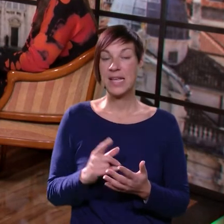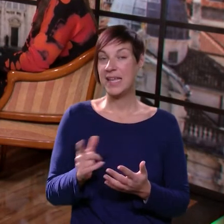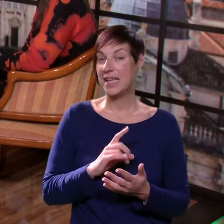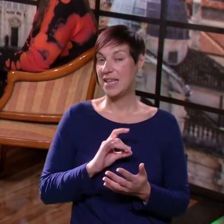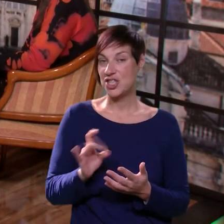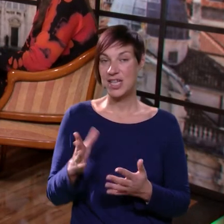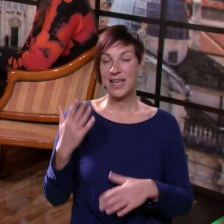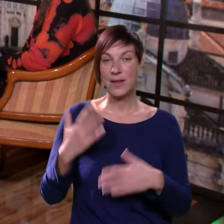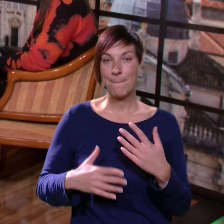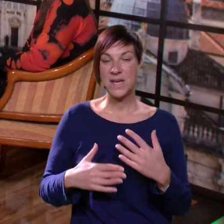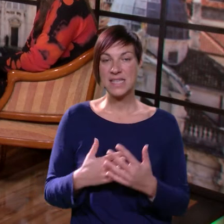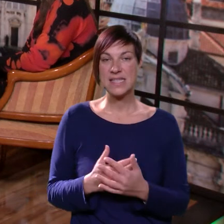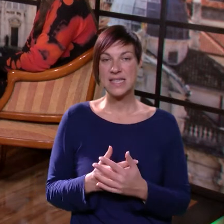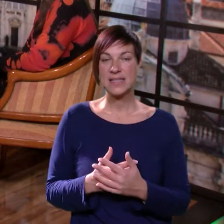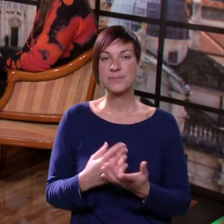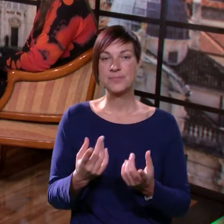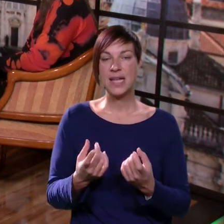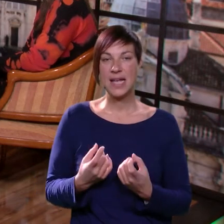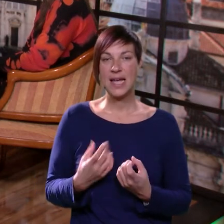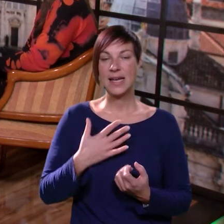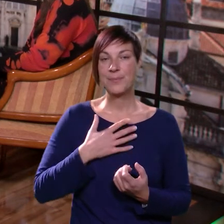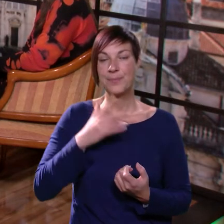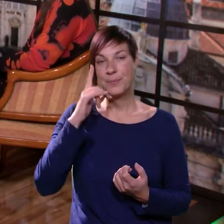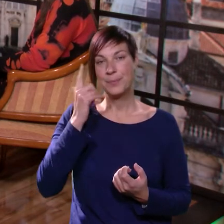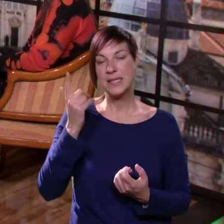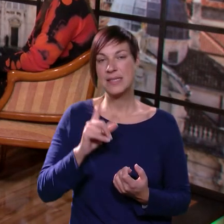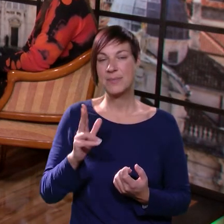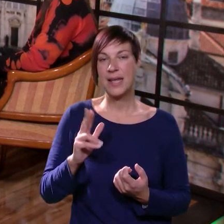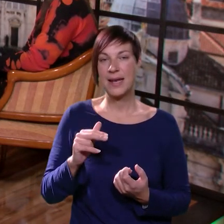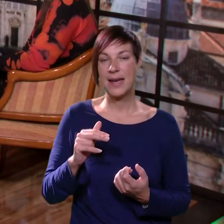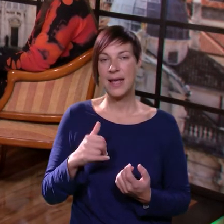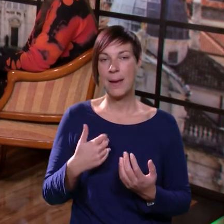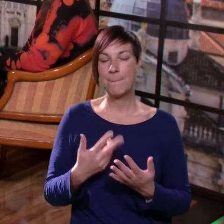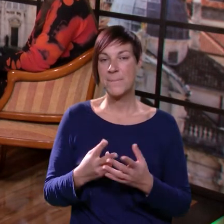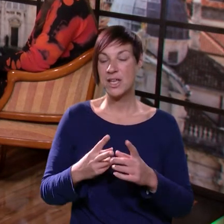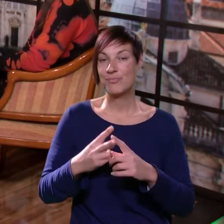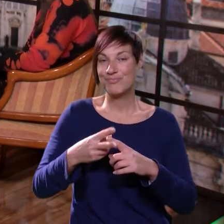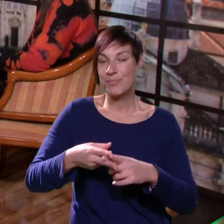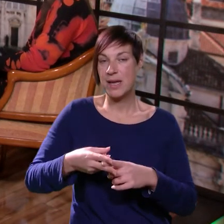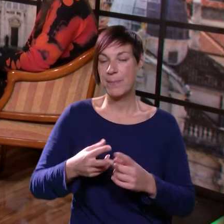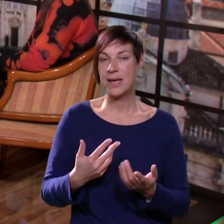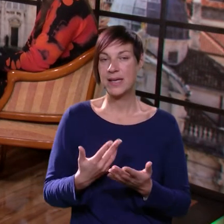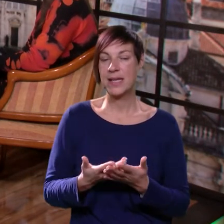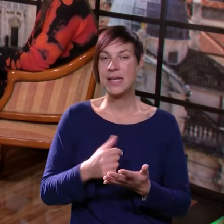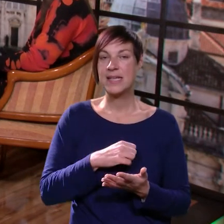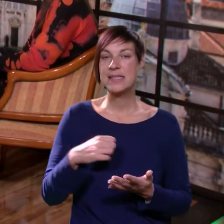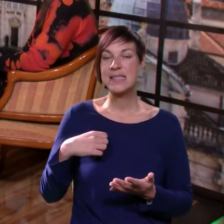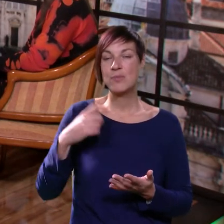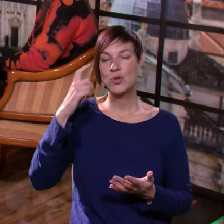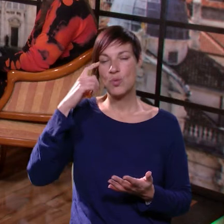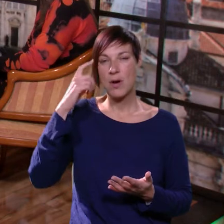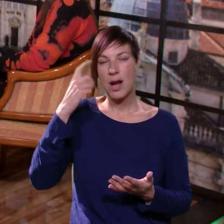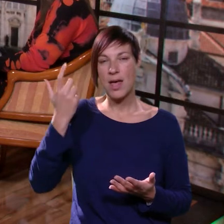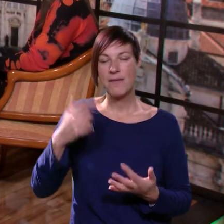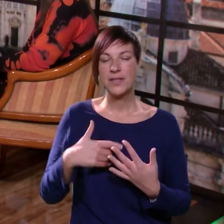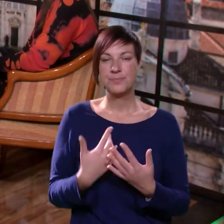Traje i neće nikad prestat, ali mislim da oni nemaju nikakvih u biti prepreke. Prepreke su inoče samo u